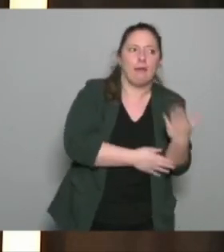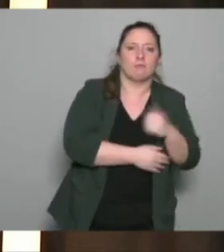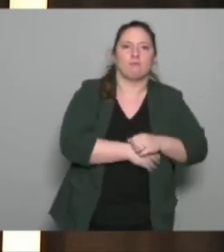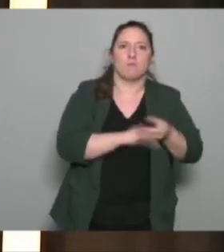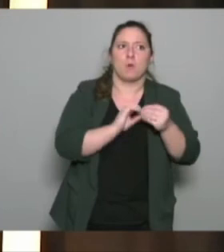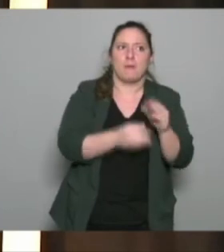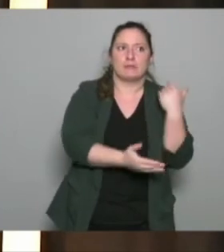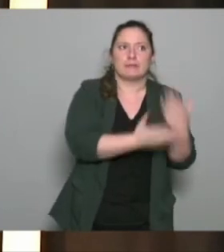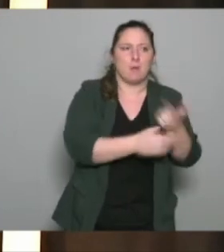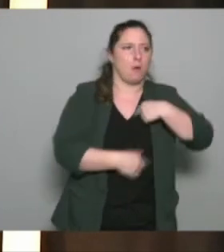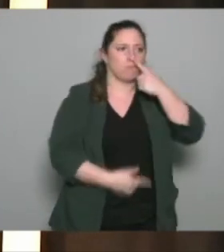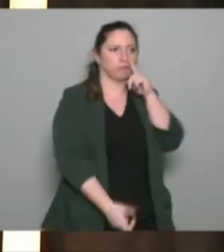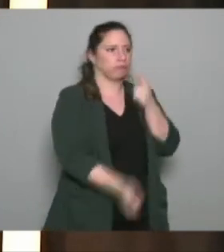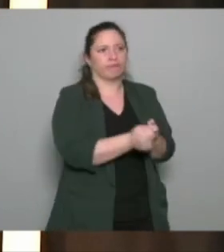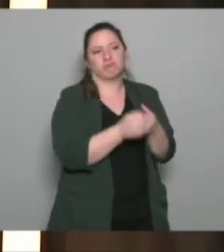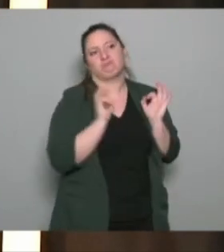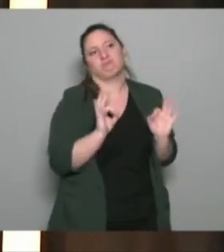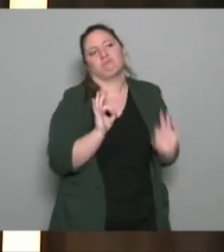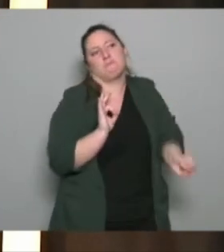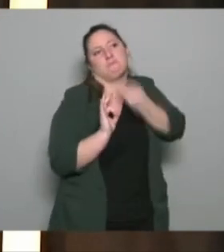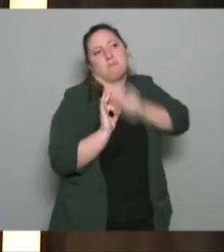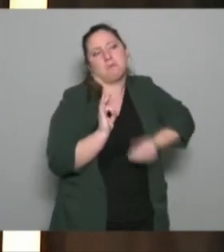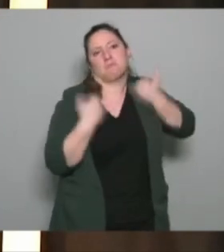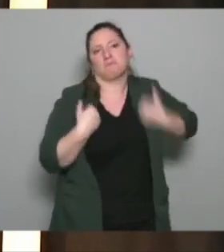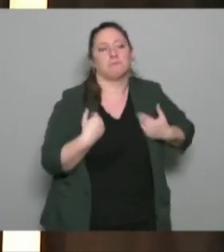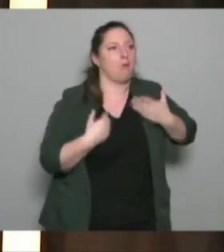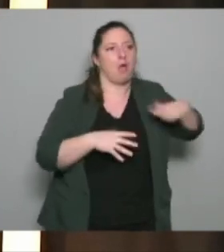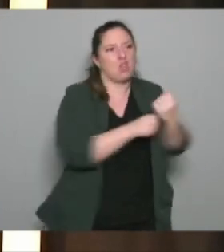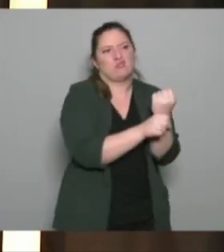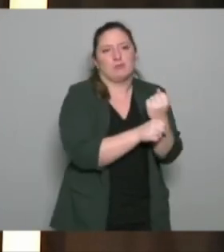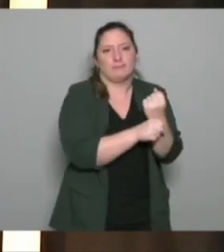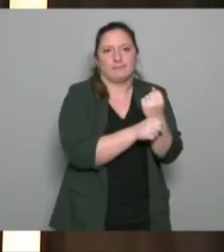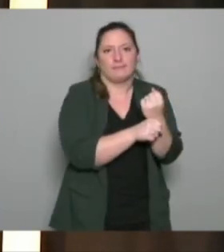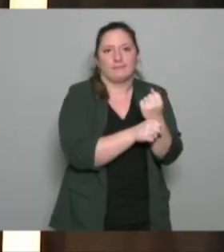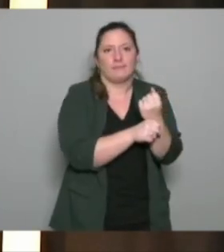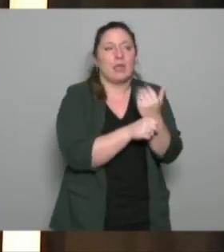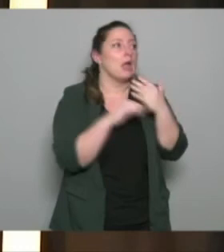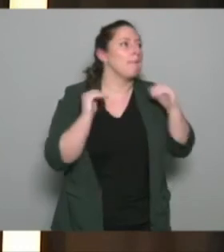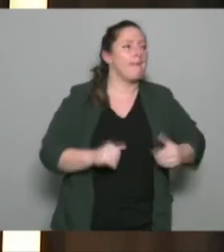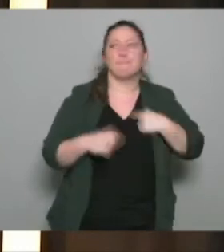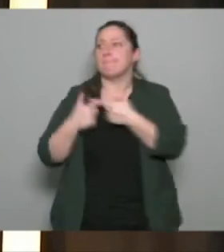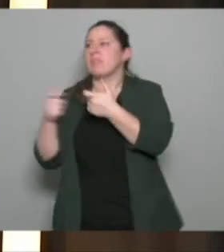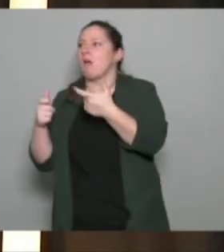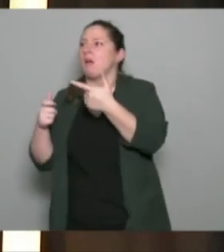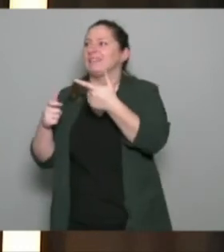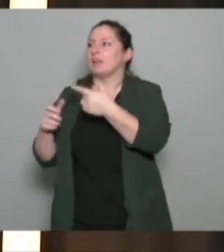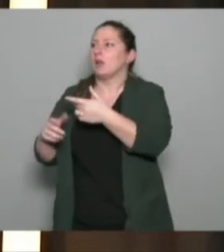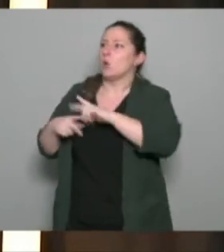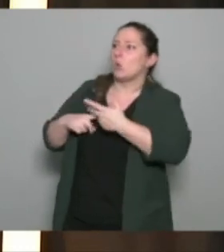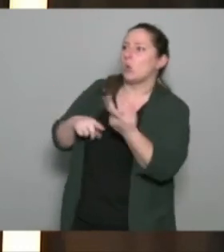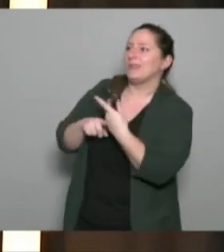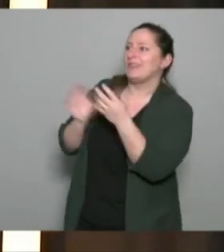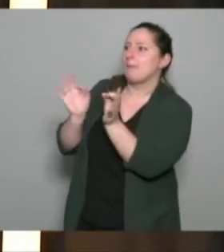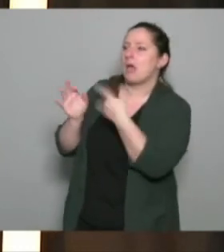me débrouiller avec des moyens que je n'ai pas je sais me débrouiller avec des moyens que je me donne et auxquels je ne m'attendais pas à avoir accès